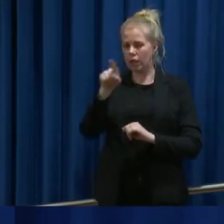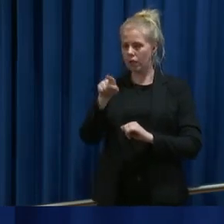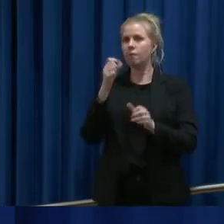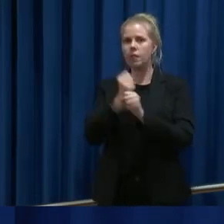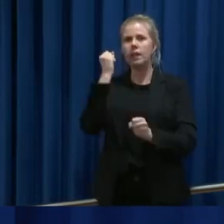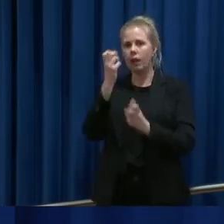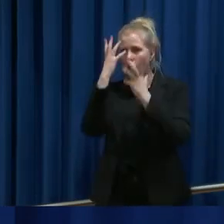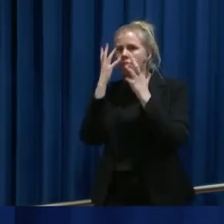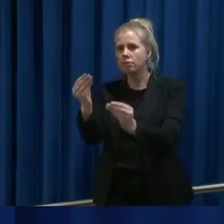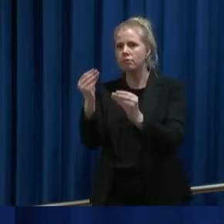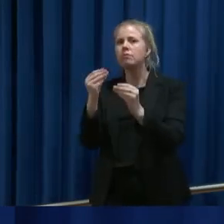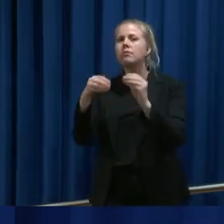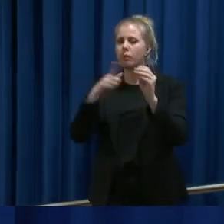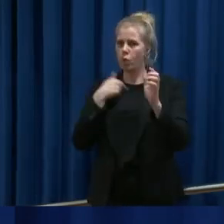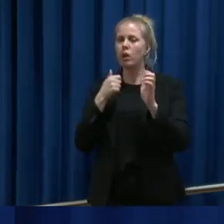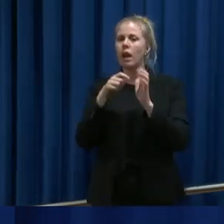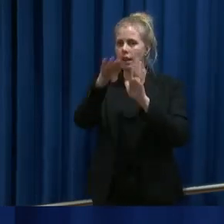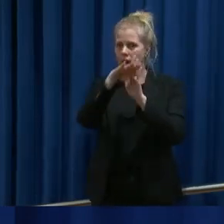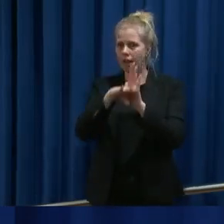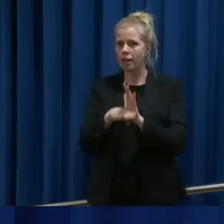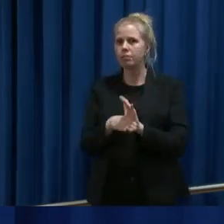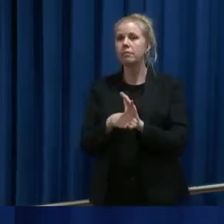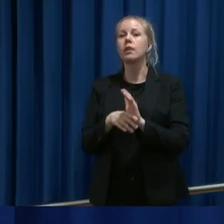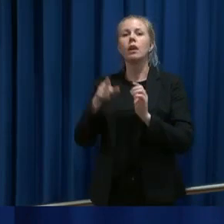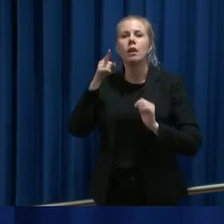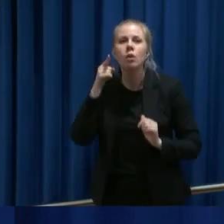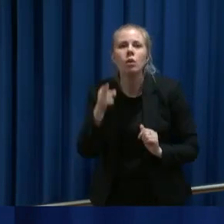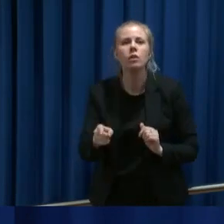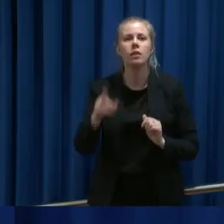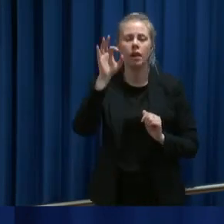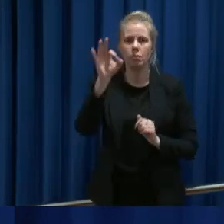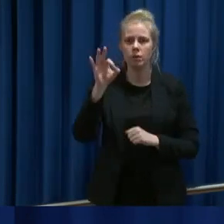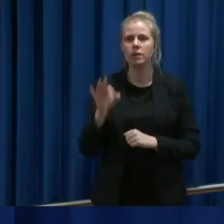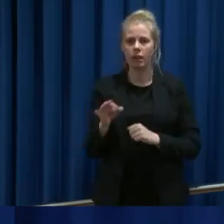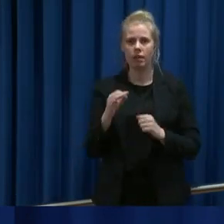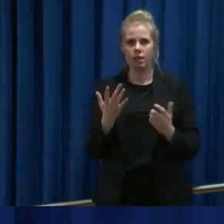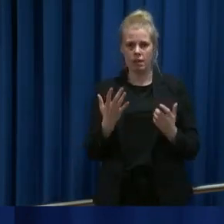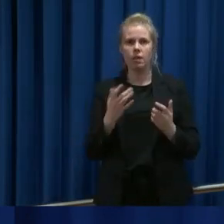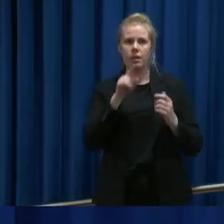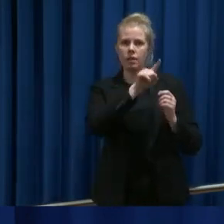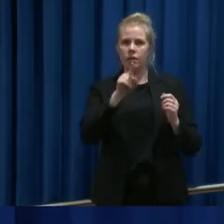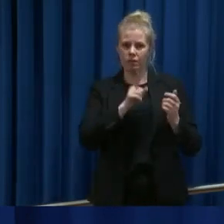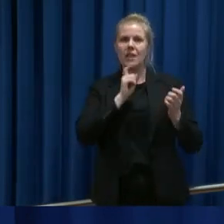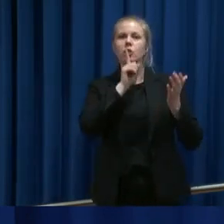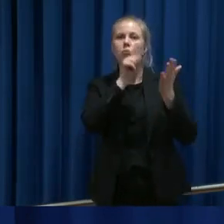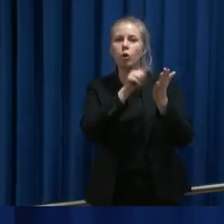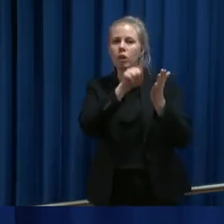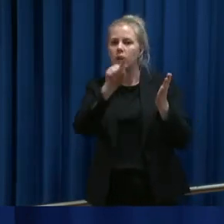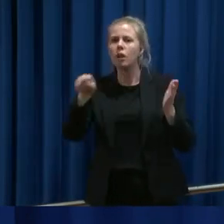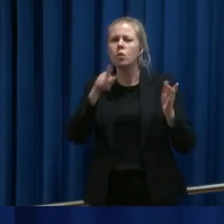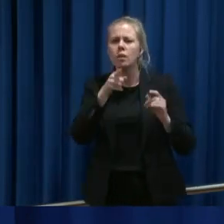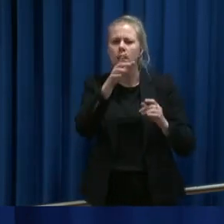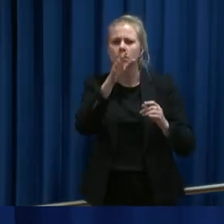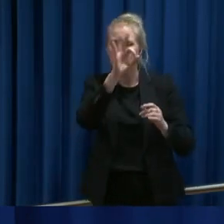seg akkurat dette. Et hundre prosent av de spurte sier nå at de vet